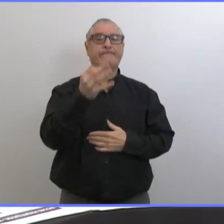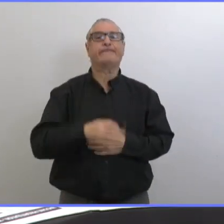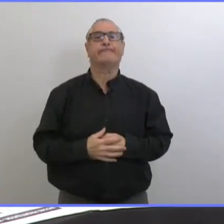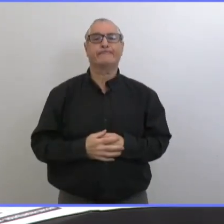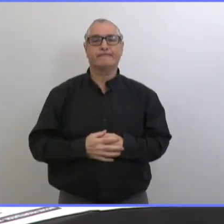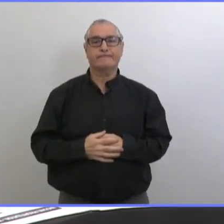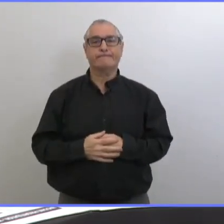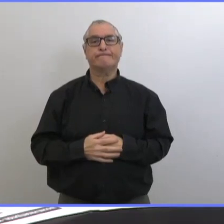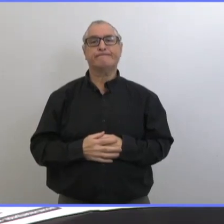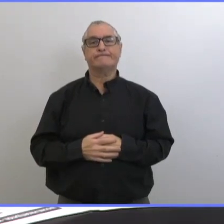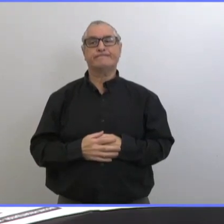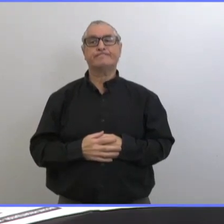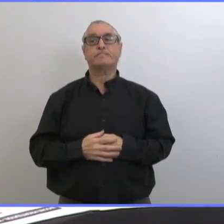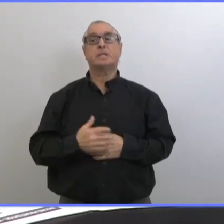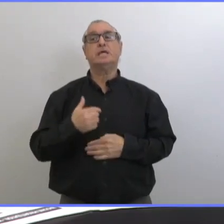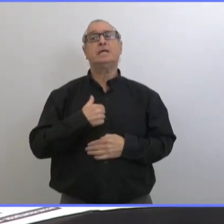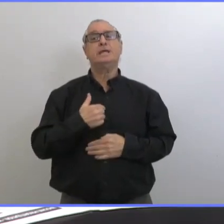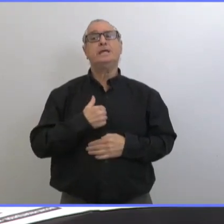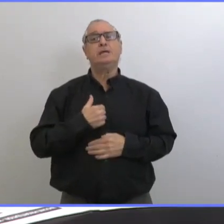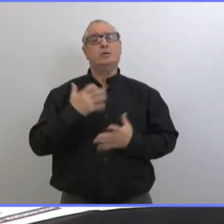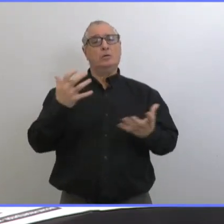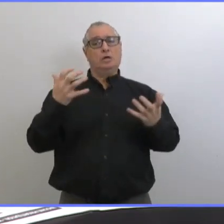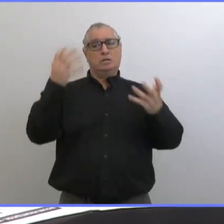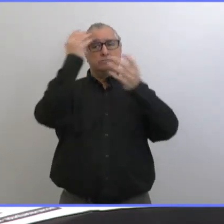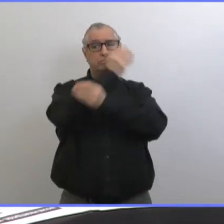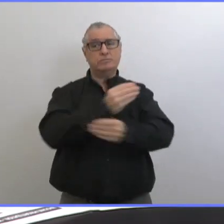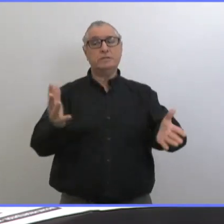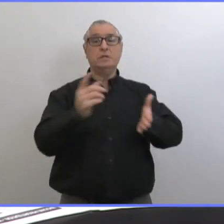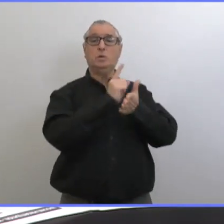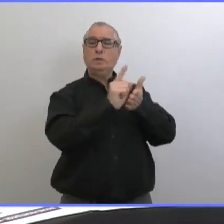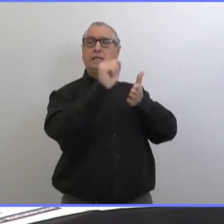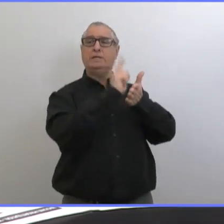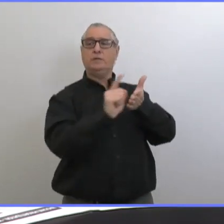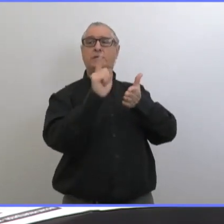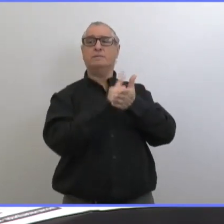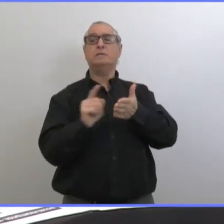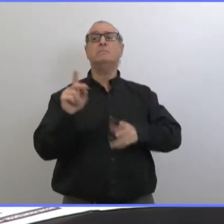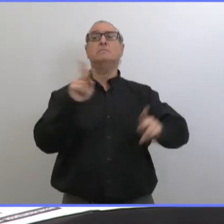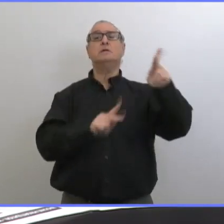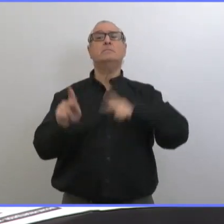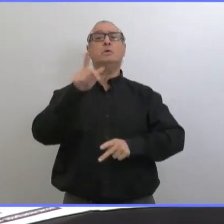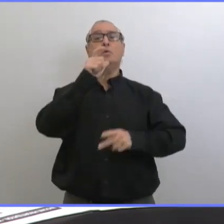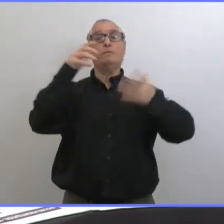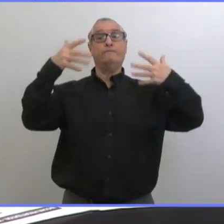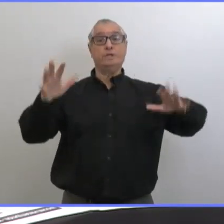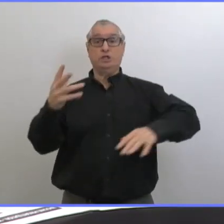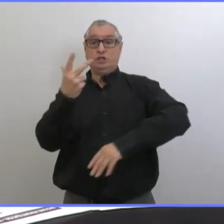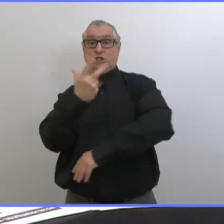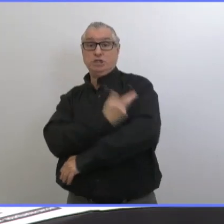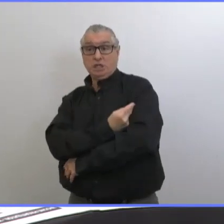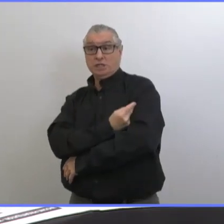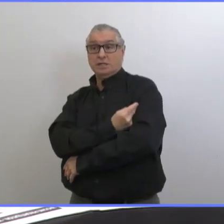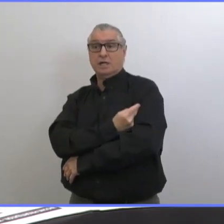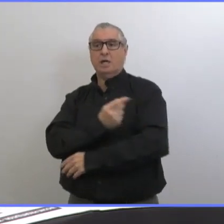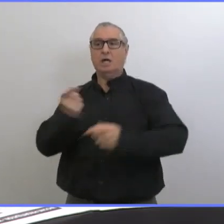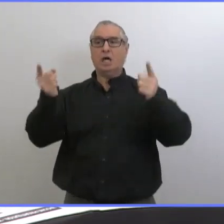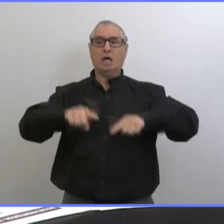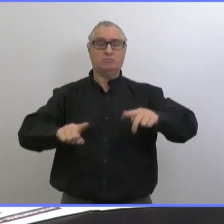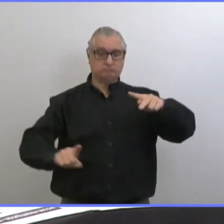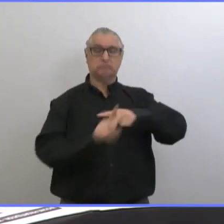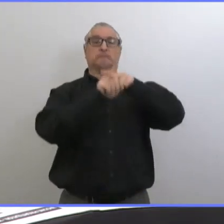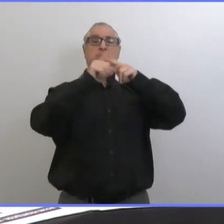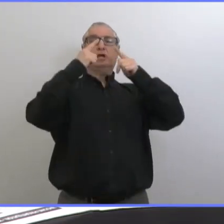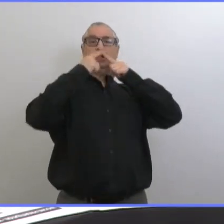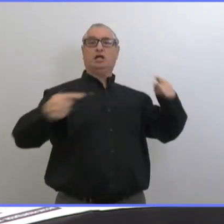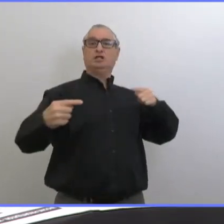Je veux fournir des nouvelles toutes les semaines par rapport à l'immunisation et donner des renseignements